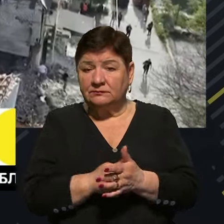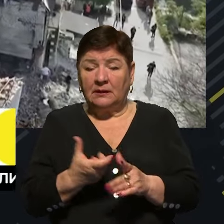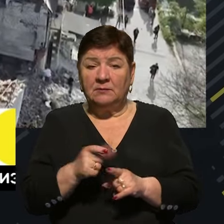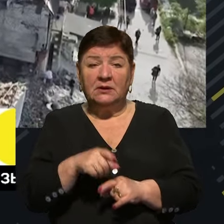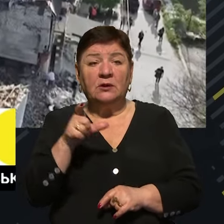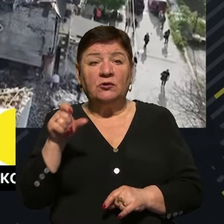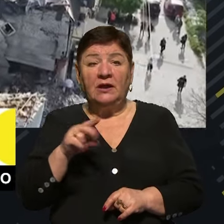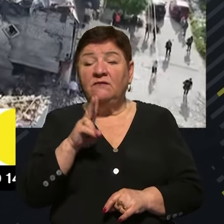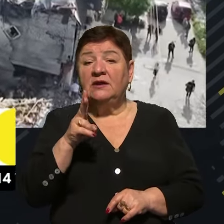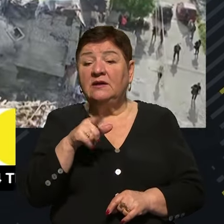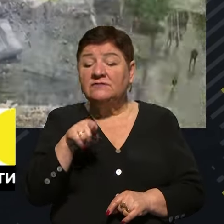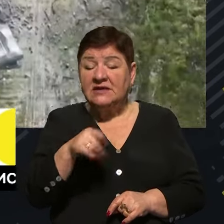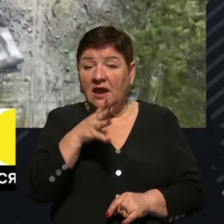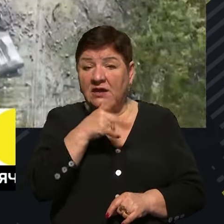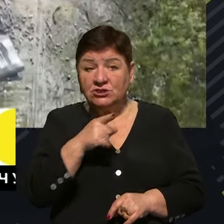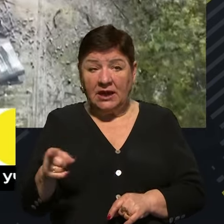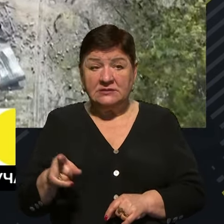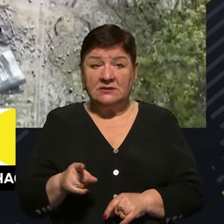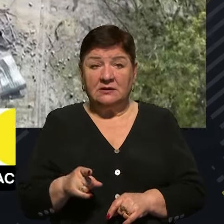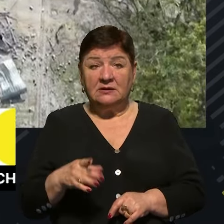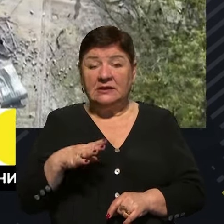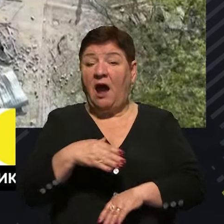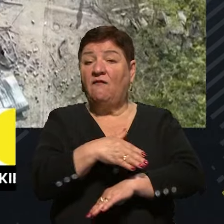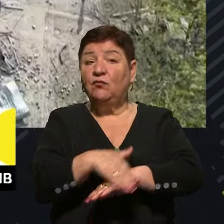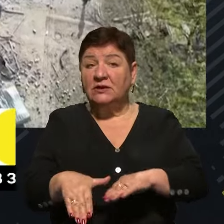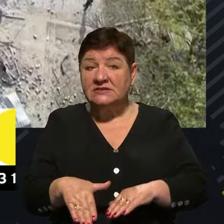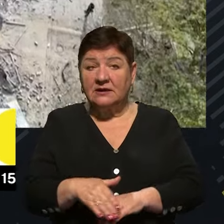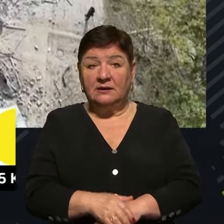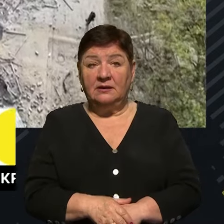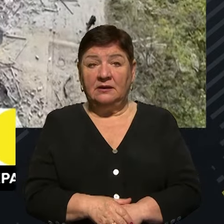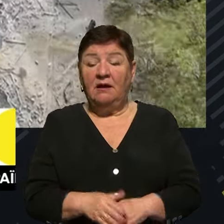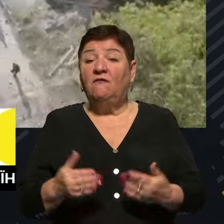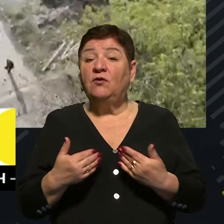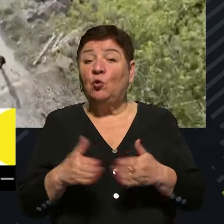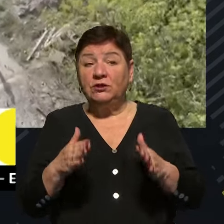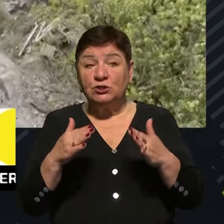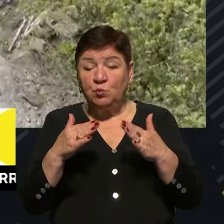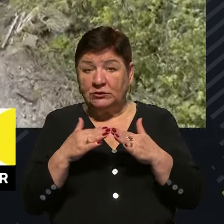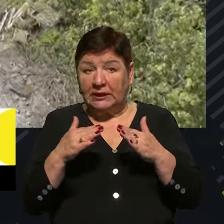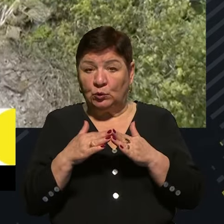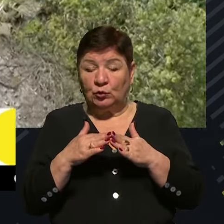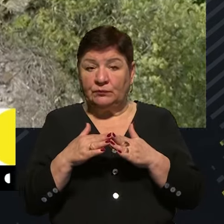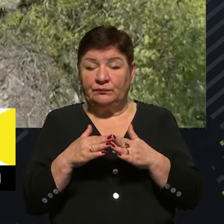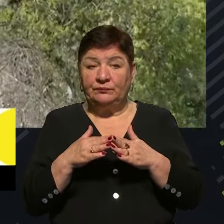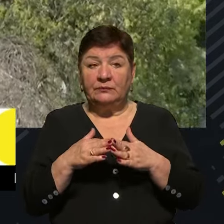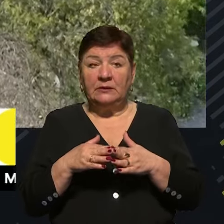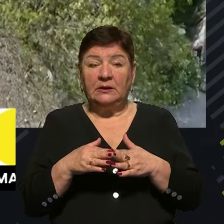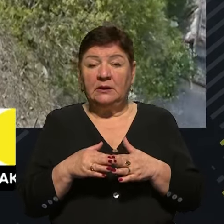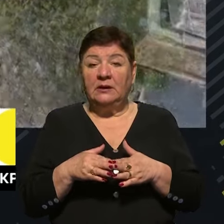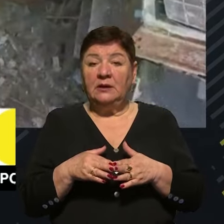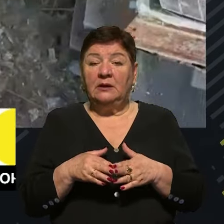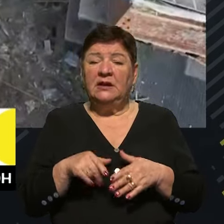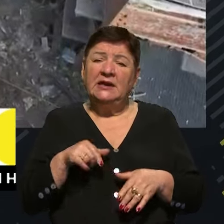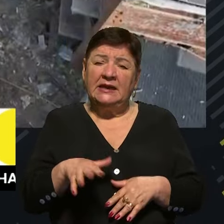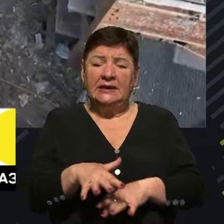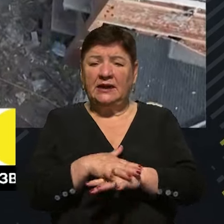людей, в цей час переважно бувають на вулиці. Хтось виходить з будинку, йде на ринок щось